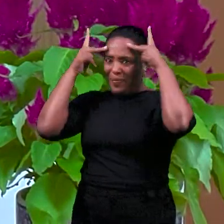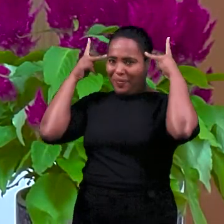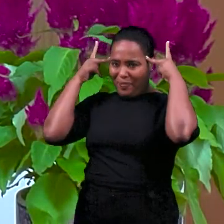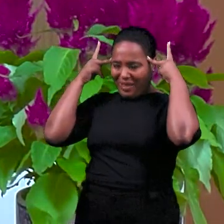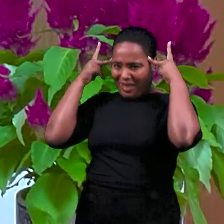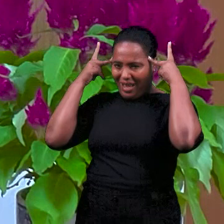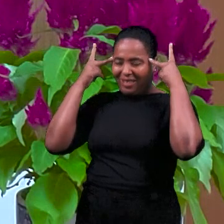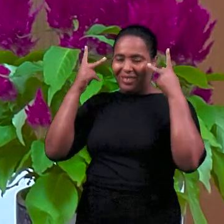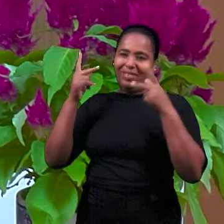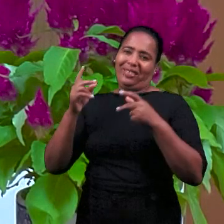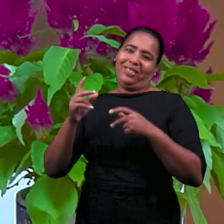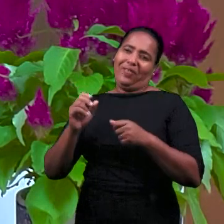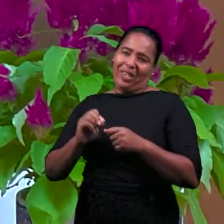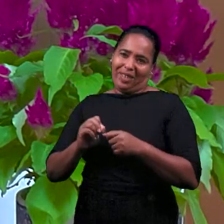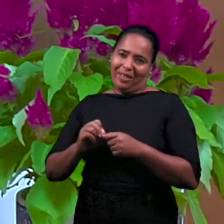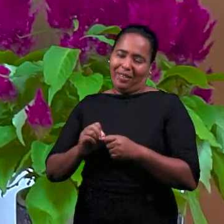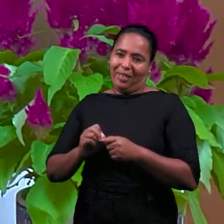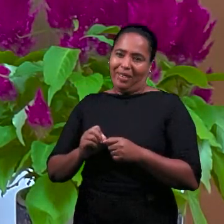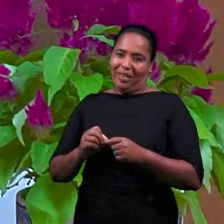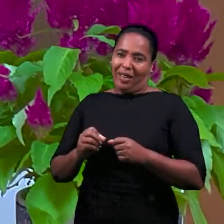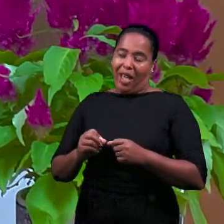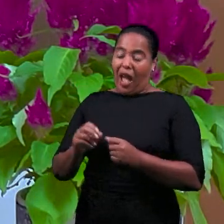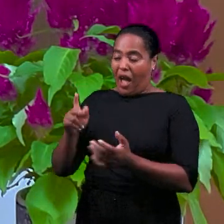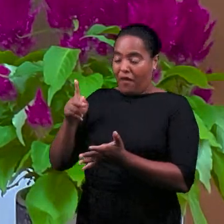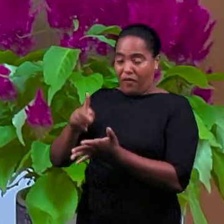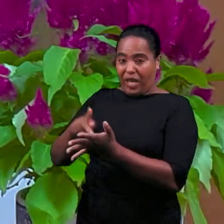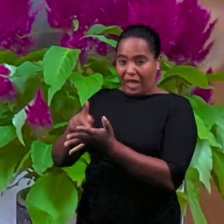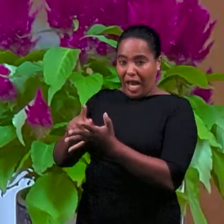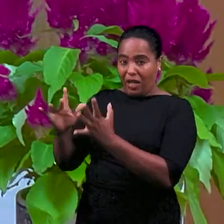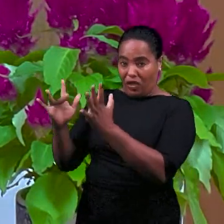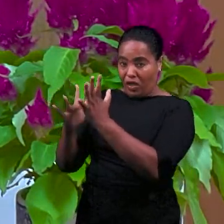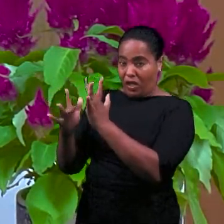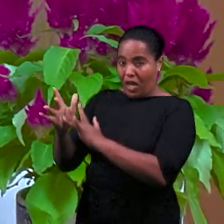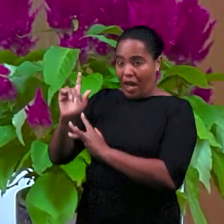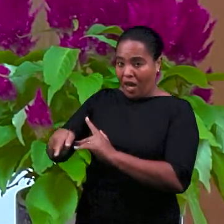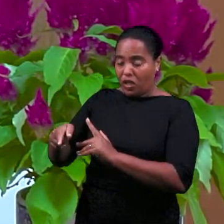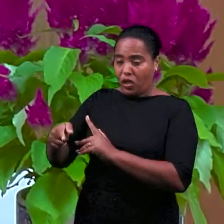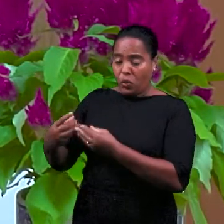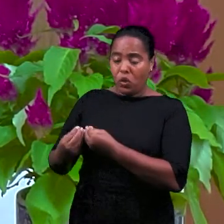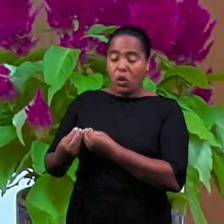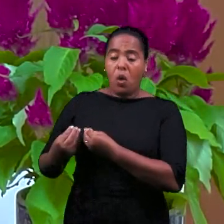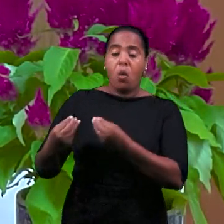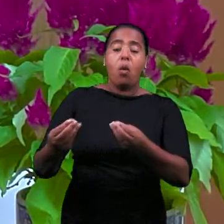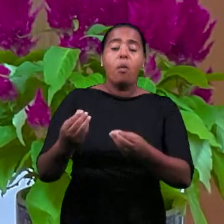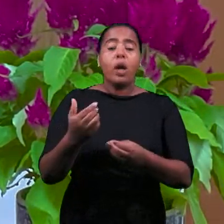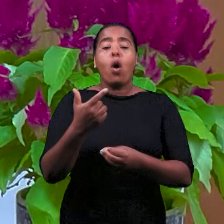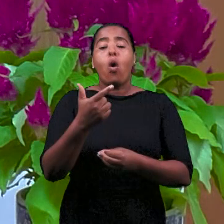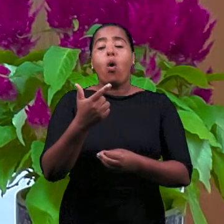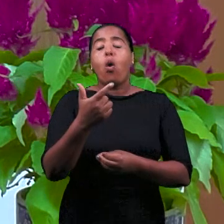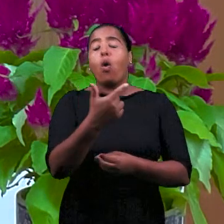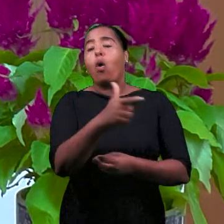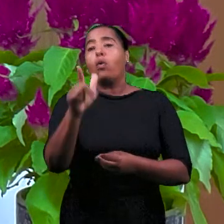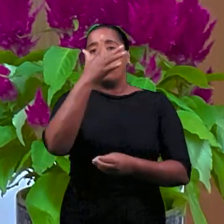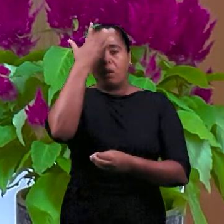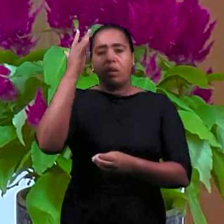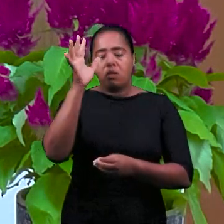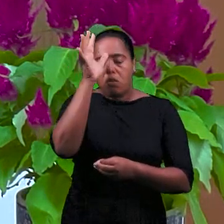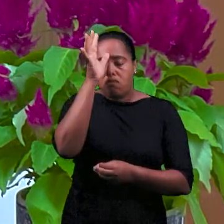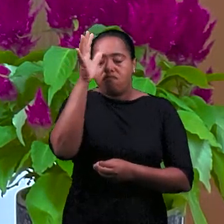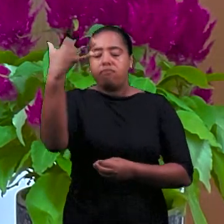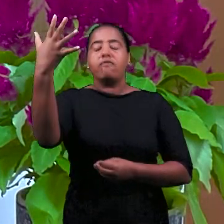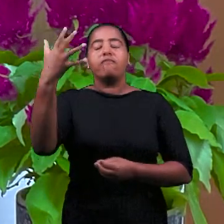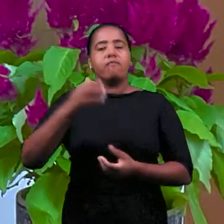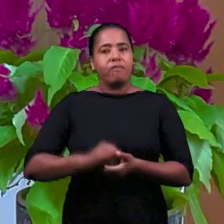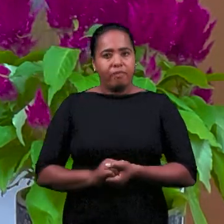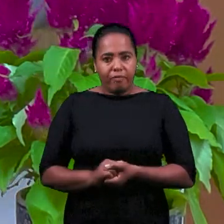вижу в нем зла никакого», но он хочет, чтобы другой за него решал. Поэтому он не был